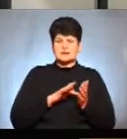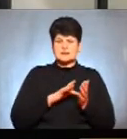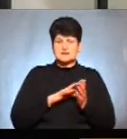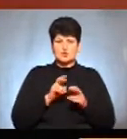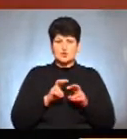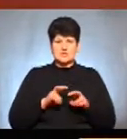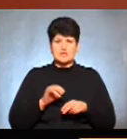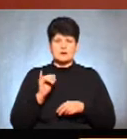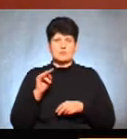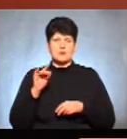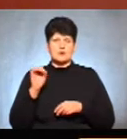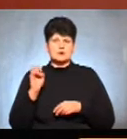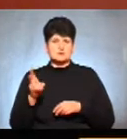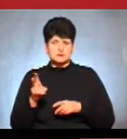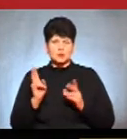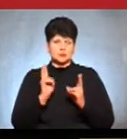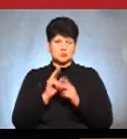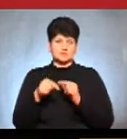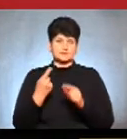Ігорем Проциком. До зустрічі в ефірі.